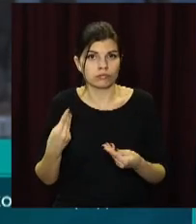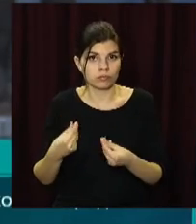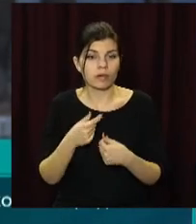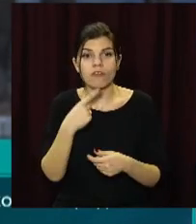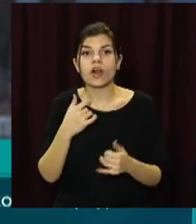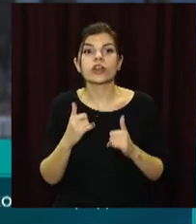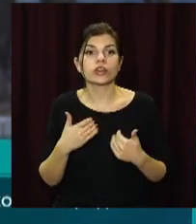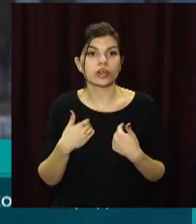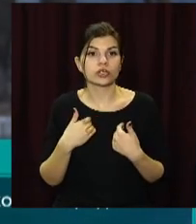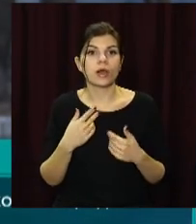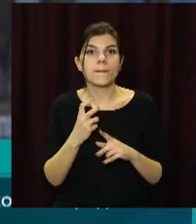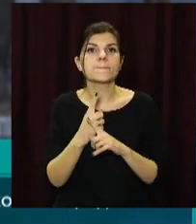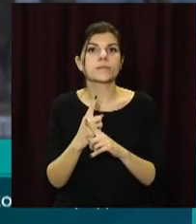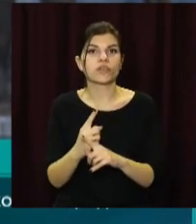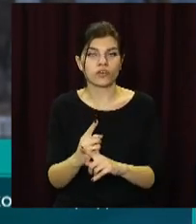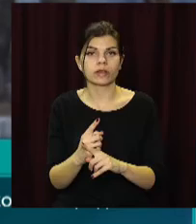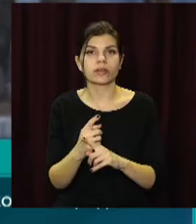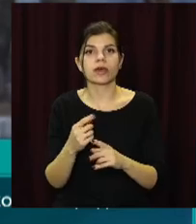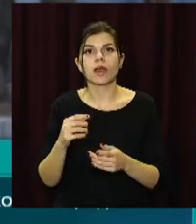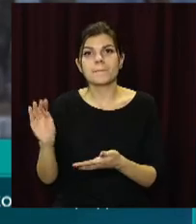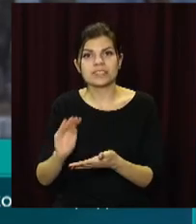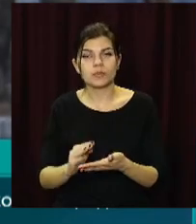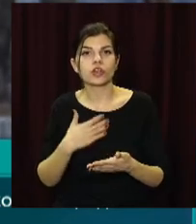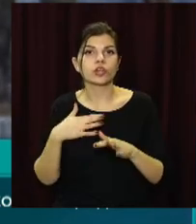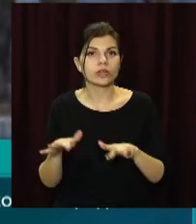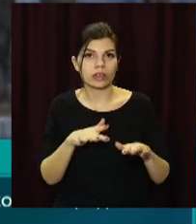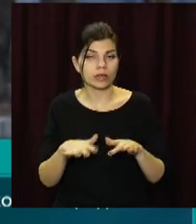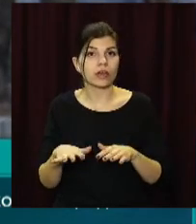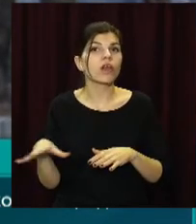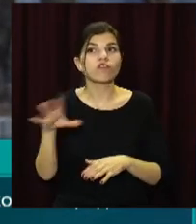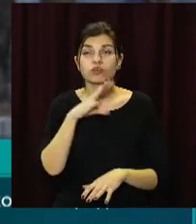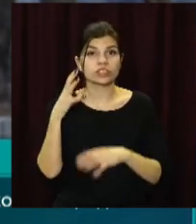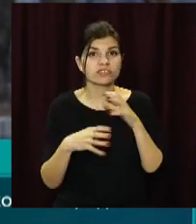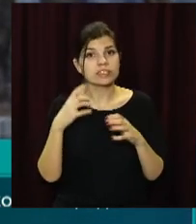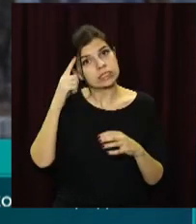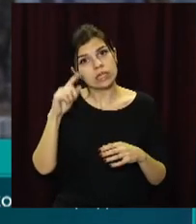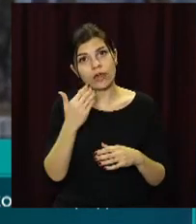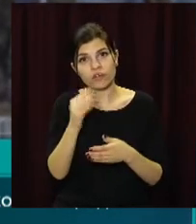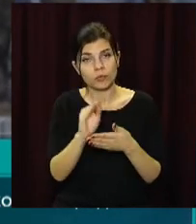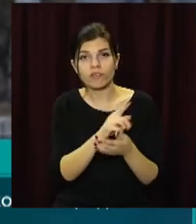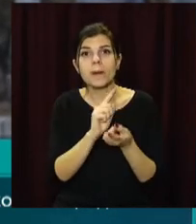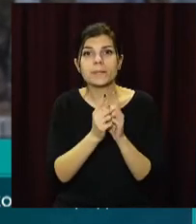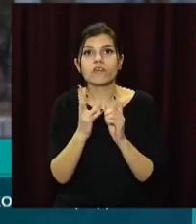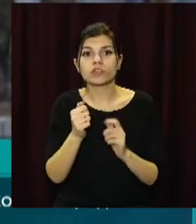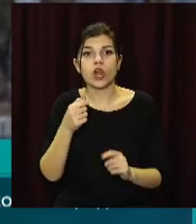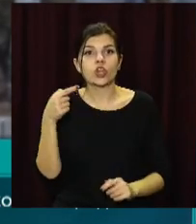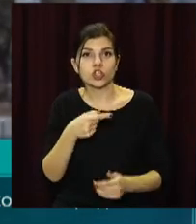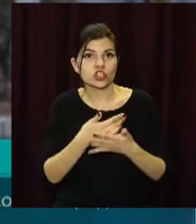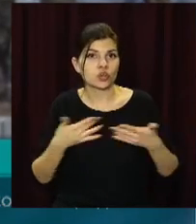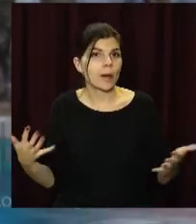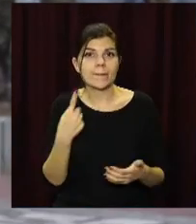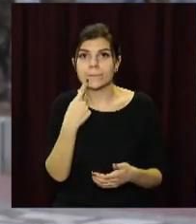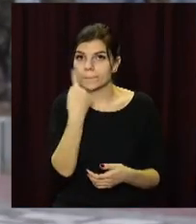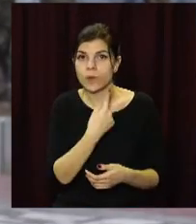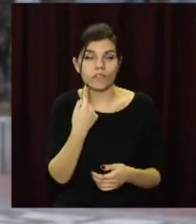провідний письменник, наш провідний діяч на теренах всього світу, знають його поезії, вони переведені на тисячі мов і